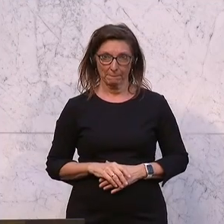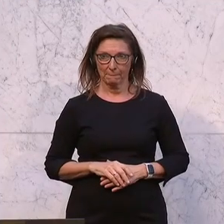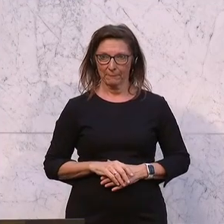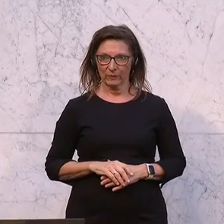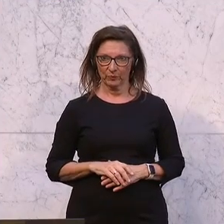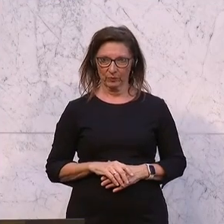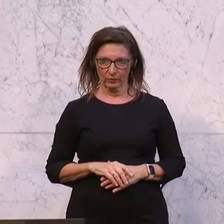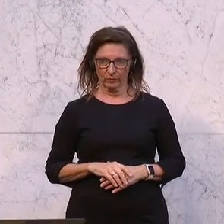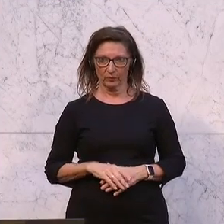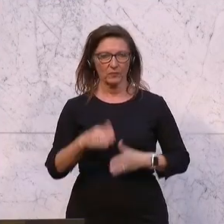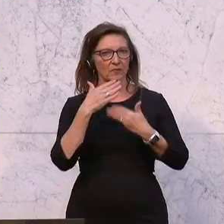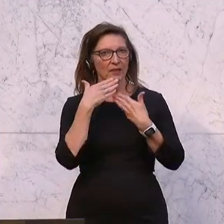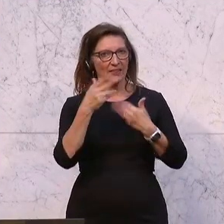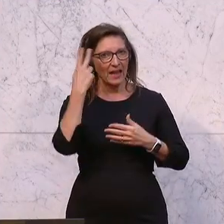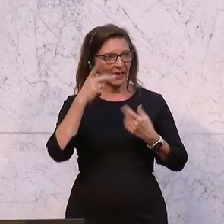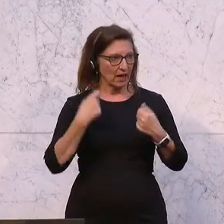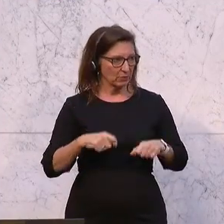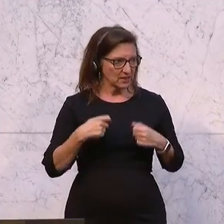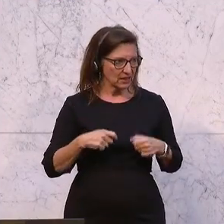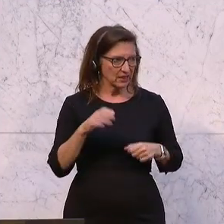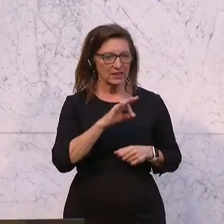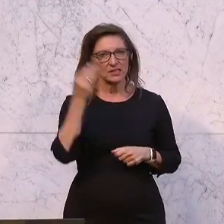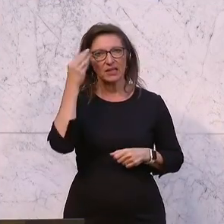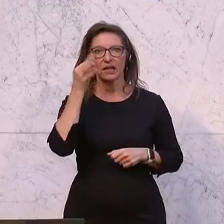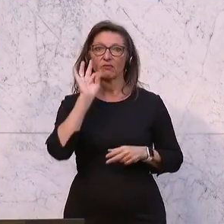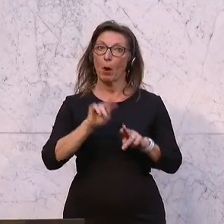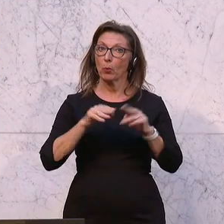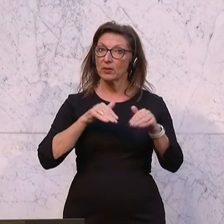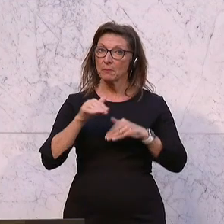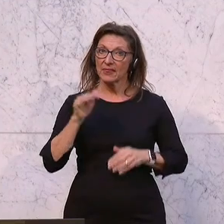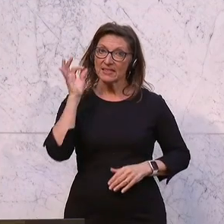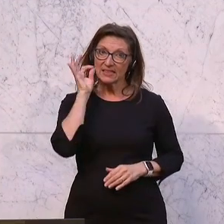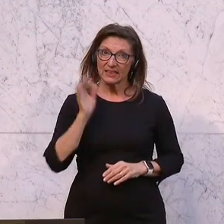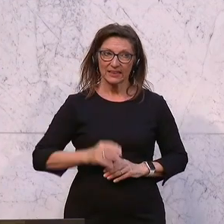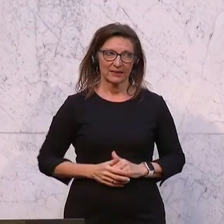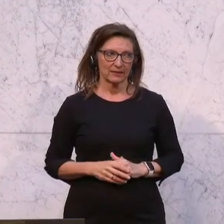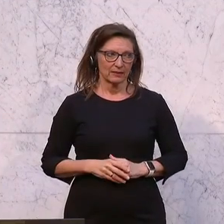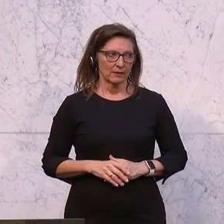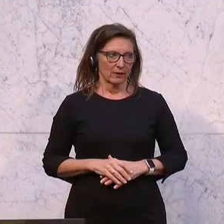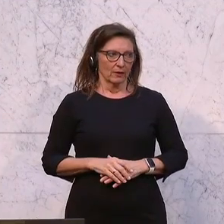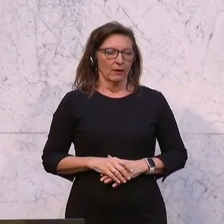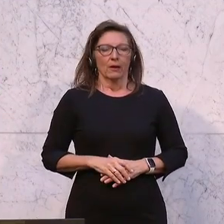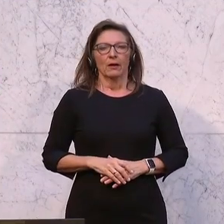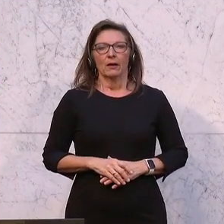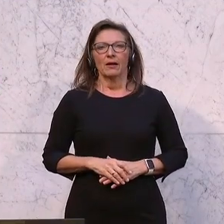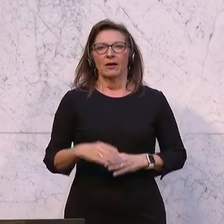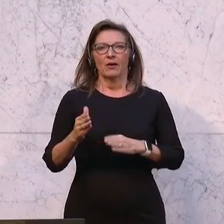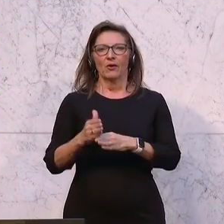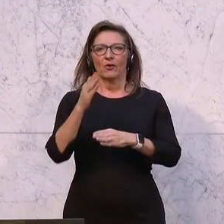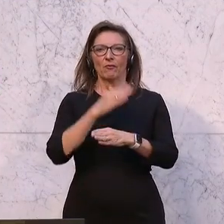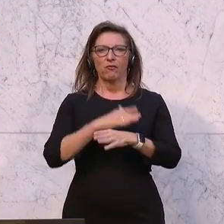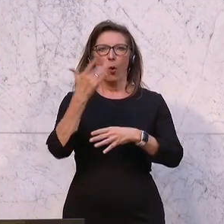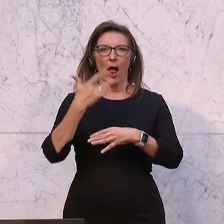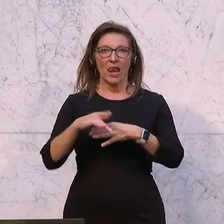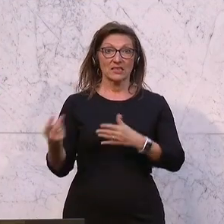appelliert an die Freiheitlichen, der Pensionserhöhung zuzustimmen. Für dieses Gesetz braucht es nämlich eine Zweidrittelmehrheit und daher zum Beispiel die Stimmen der